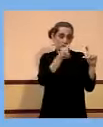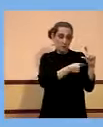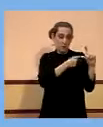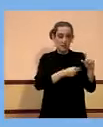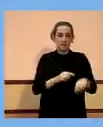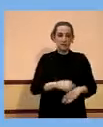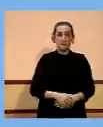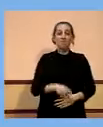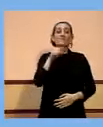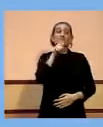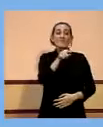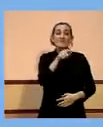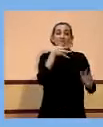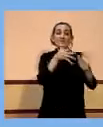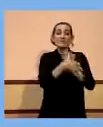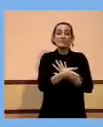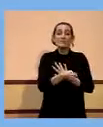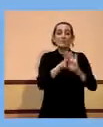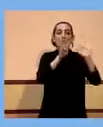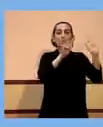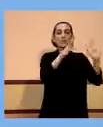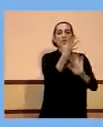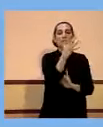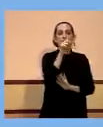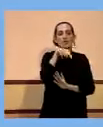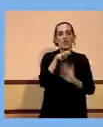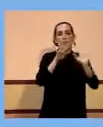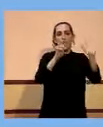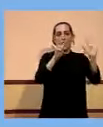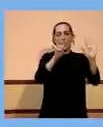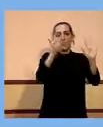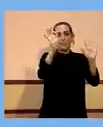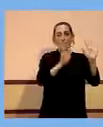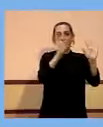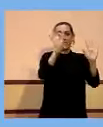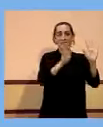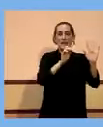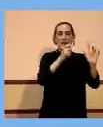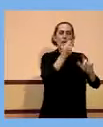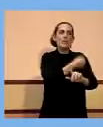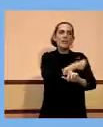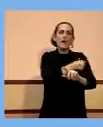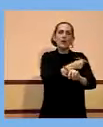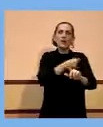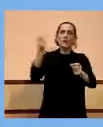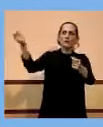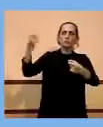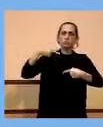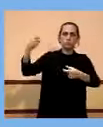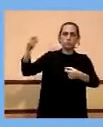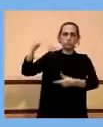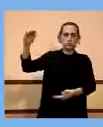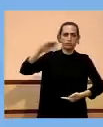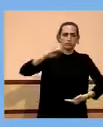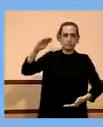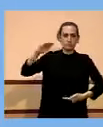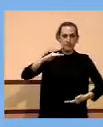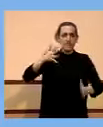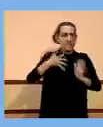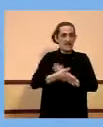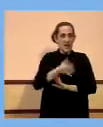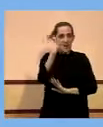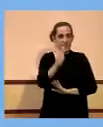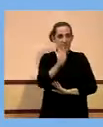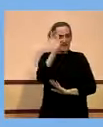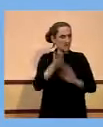el 95,9% de les vacunes que ens havien distribuït, per tant, en un percentatge molt, molt